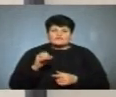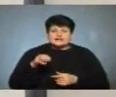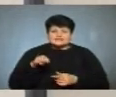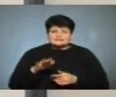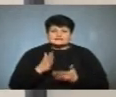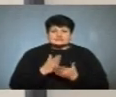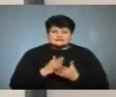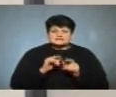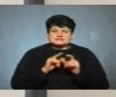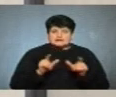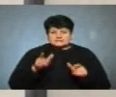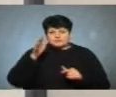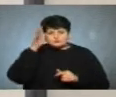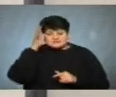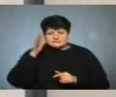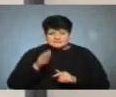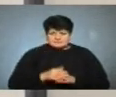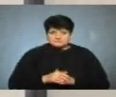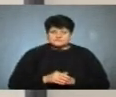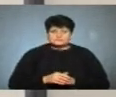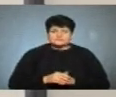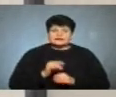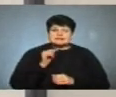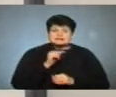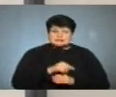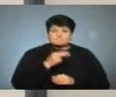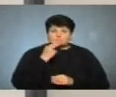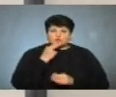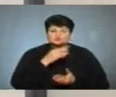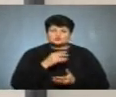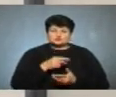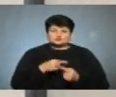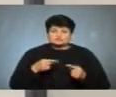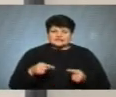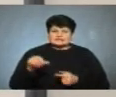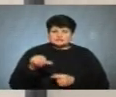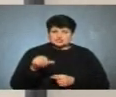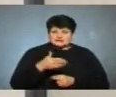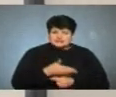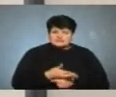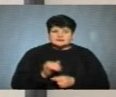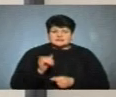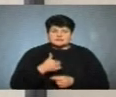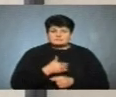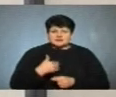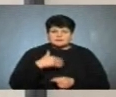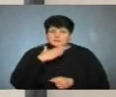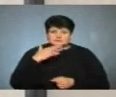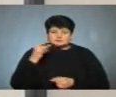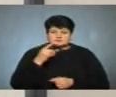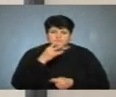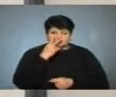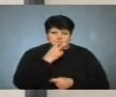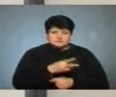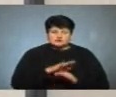знаходяться у закладах освіти, ті продукти, які шкідливі, а саме ми неодноразово бачимо, що